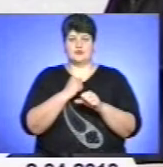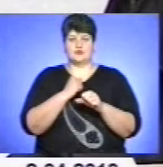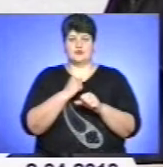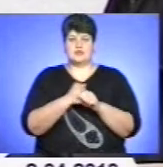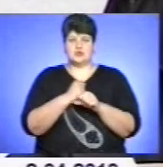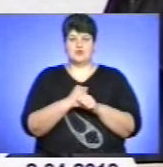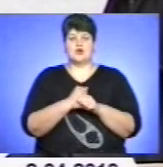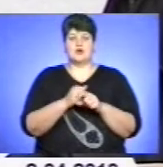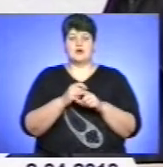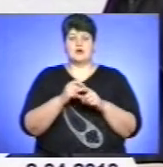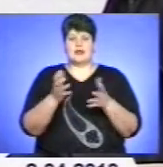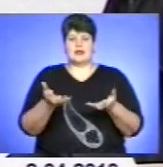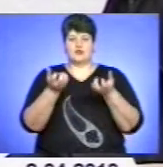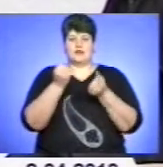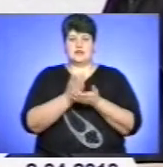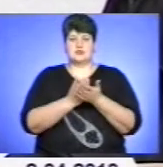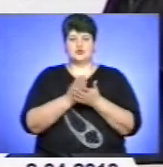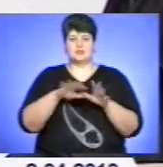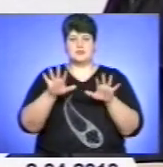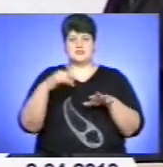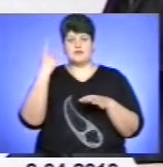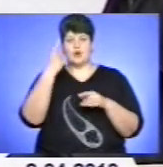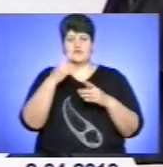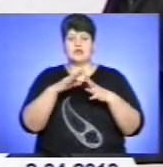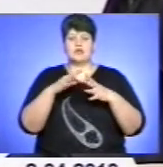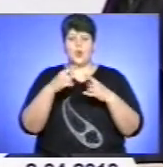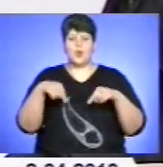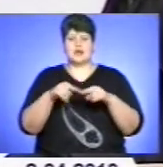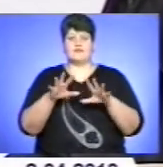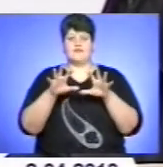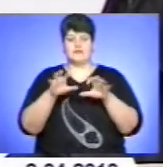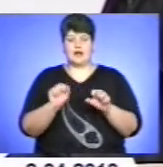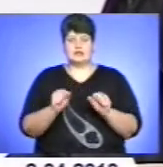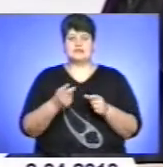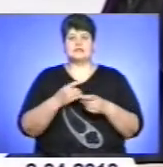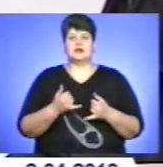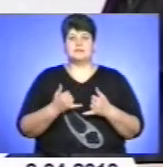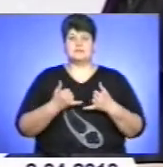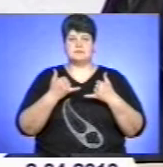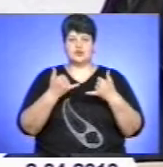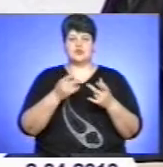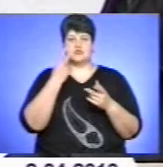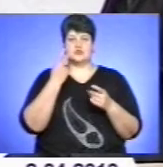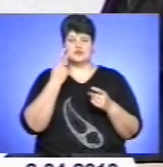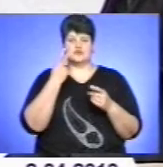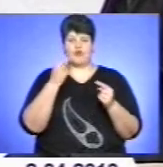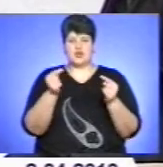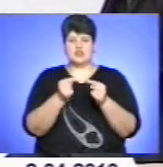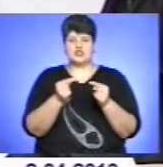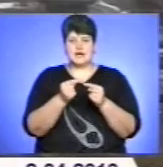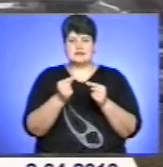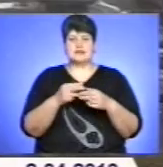служб місцевих органів влади та забезпечує своєчасне реагування на ускладнені ситуації та звернення